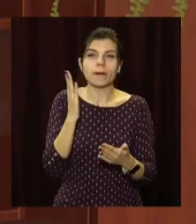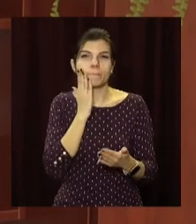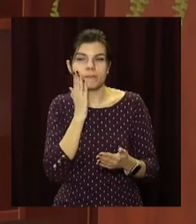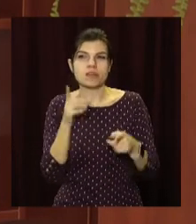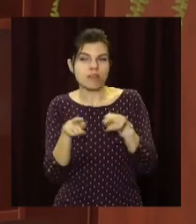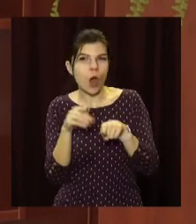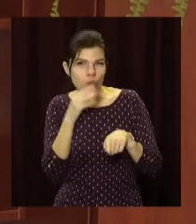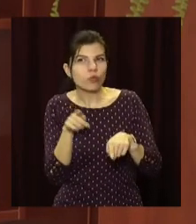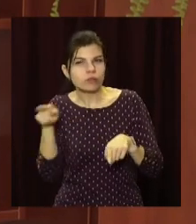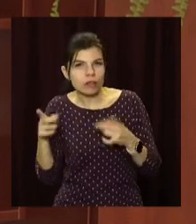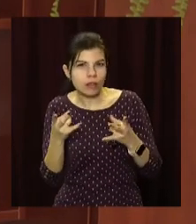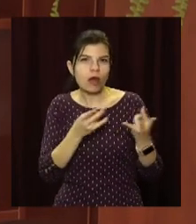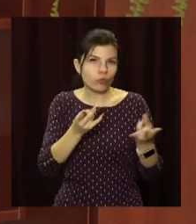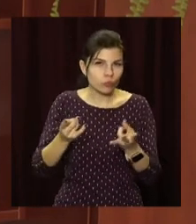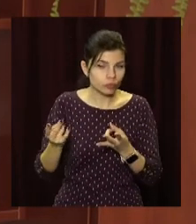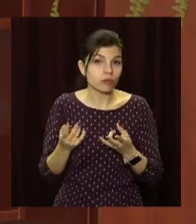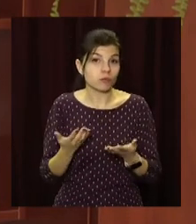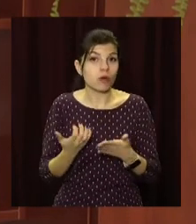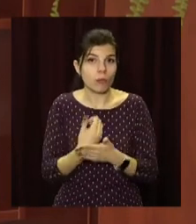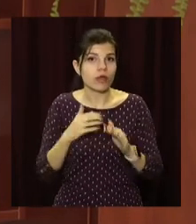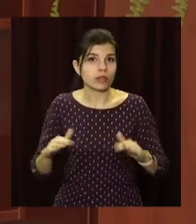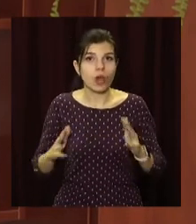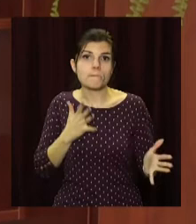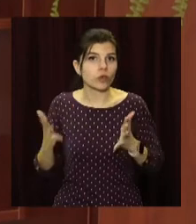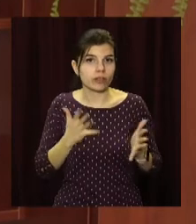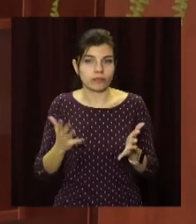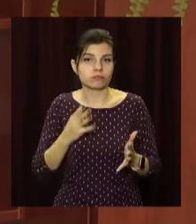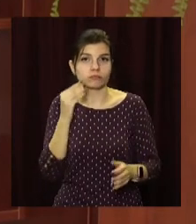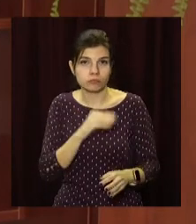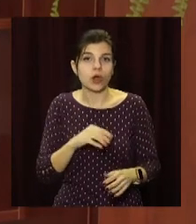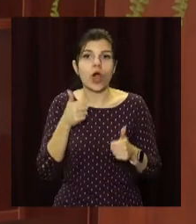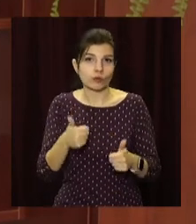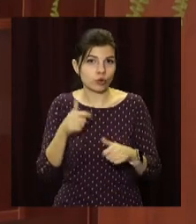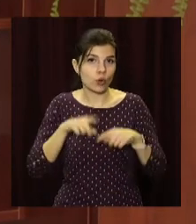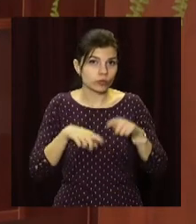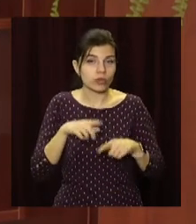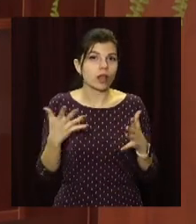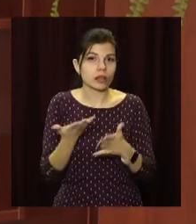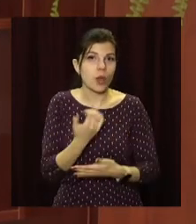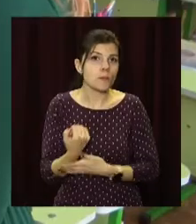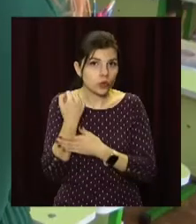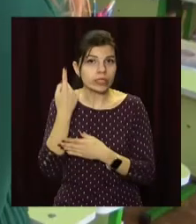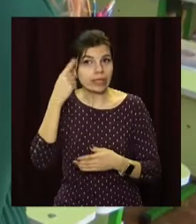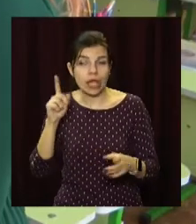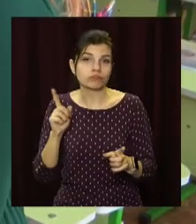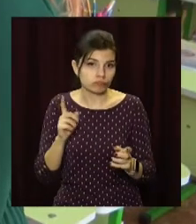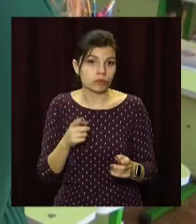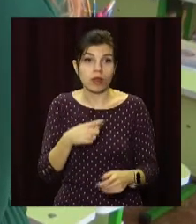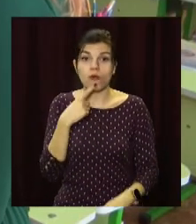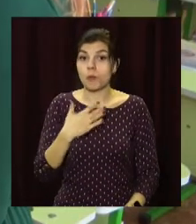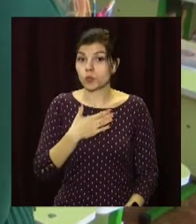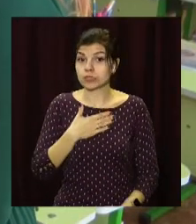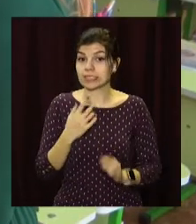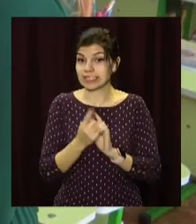розвитку подальшого. У нас гарні мотивовані діти, дуже гарні батьки, які нас підтримують в цьому. Вона змінила моє